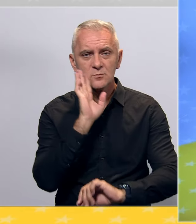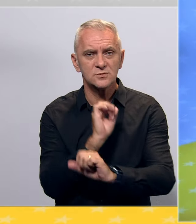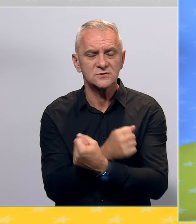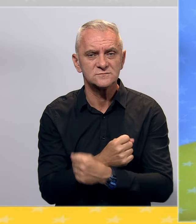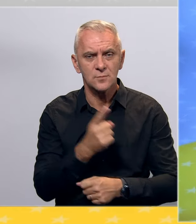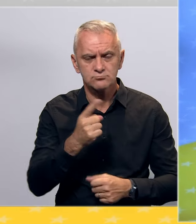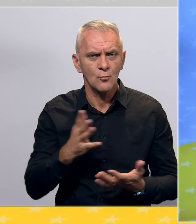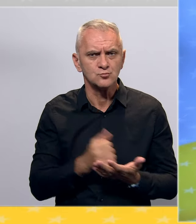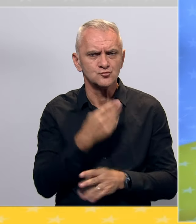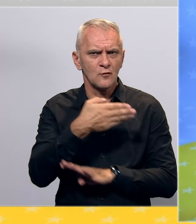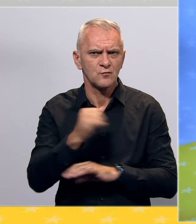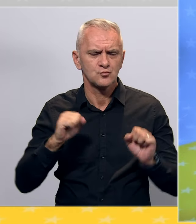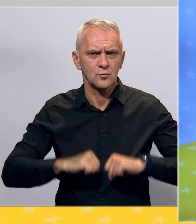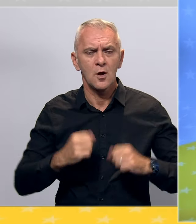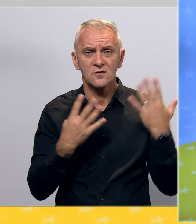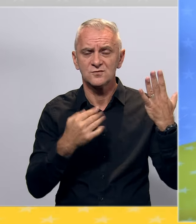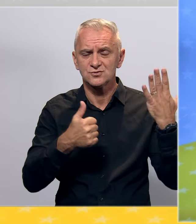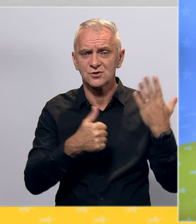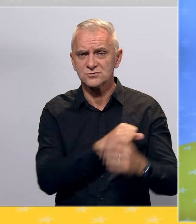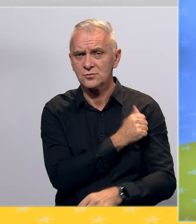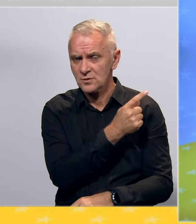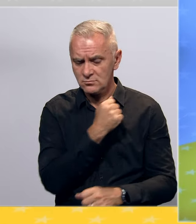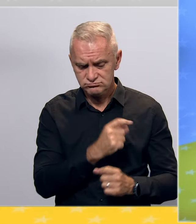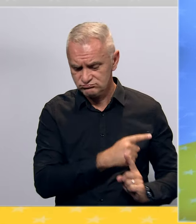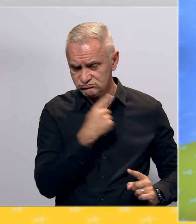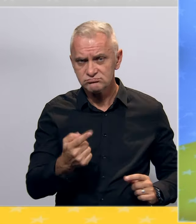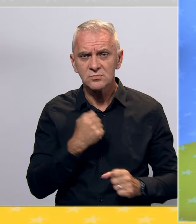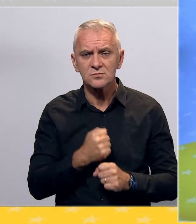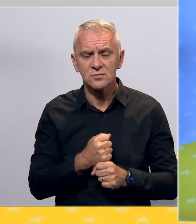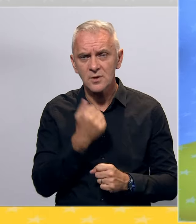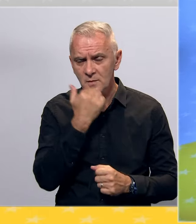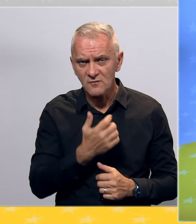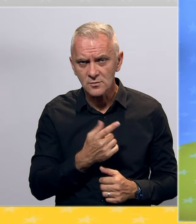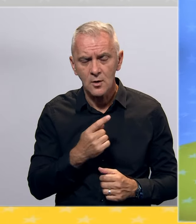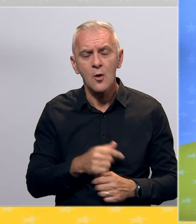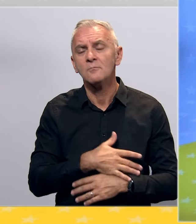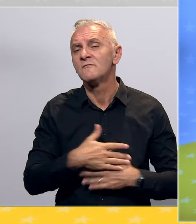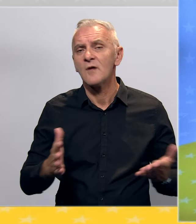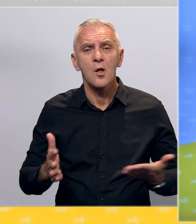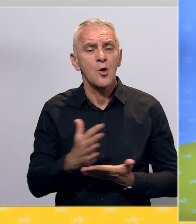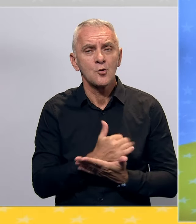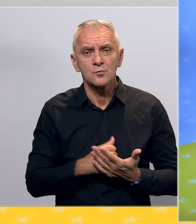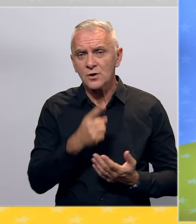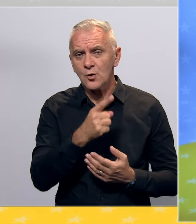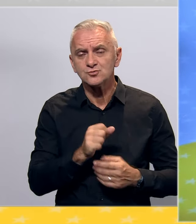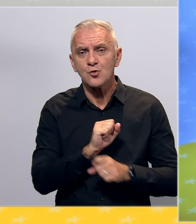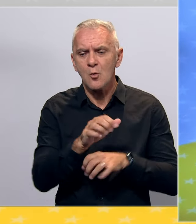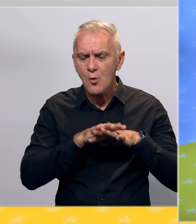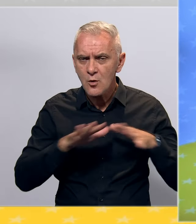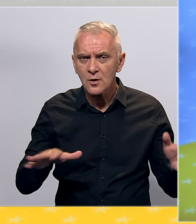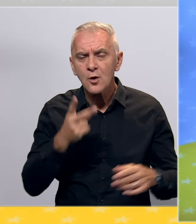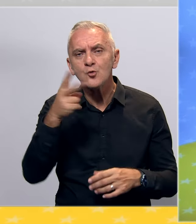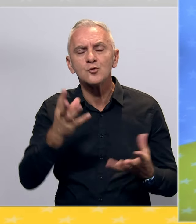privrednik koji se od 96. godine bavi izdavaštvom. Dao je ogroman doprinos razvoju do oboja, ali i drugih zajednica i uvijek je spreman